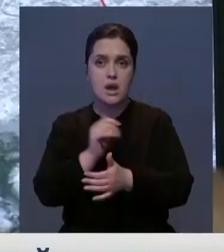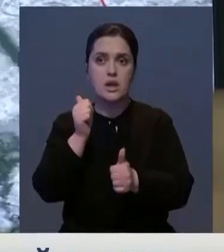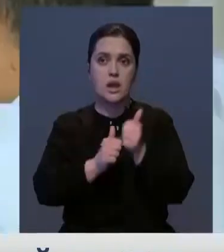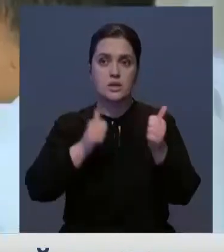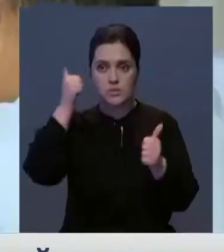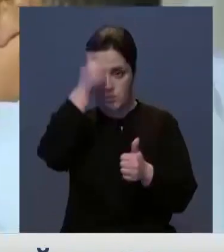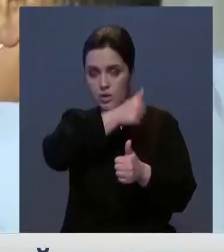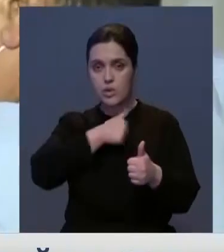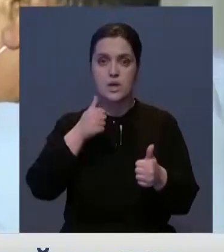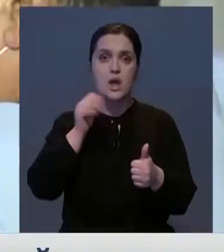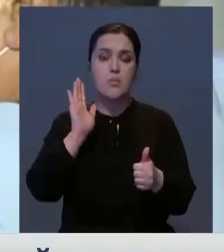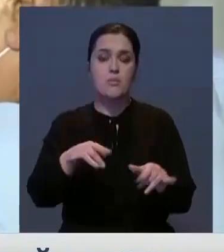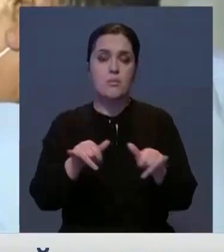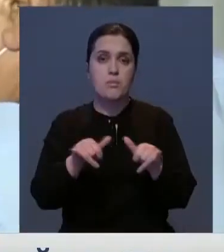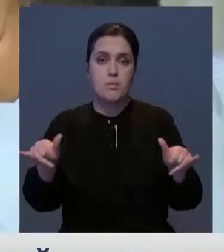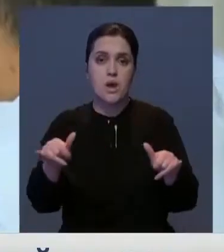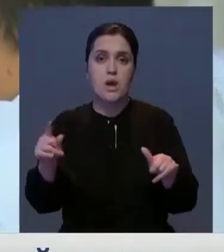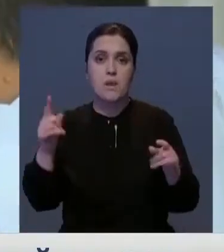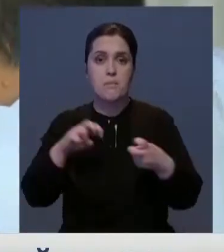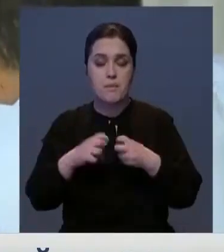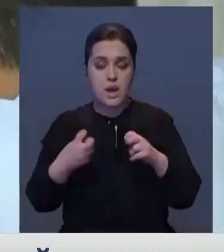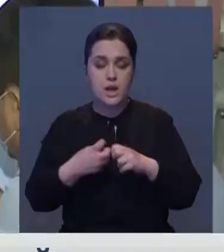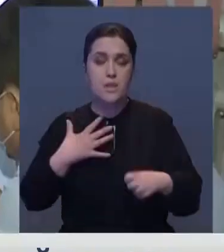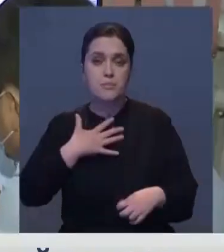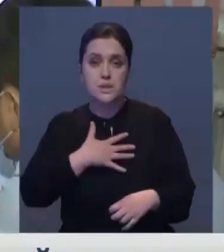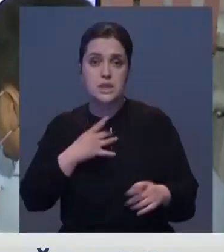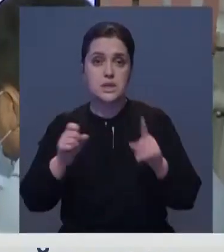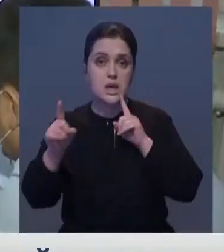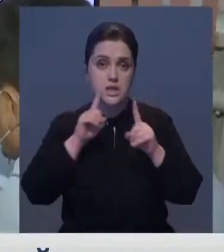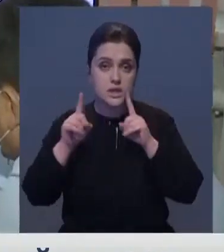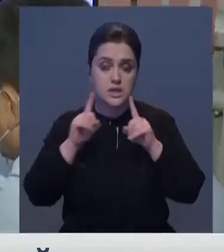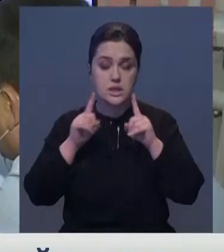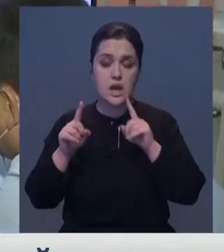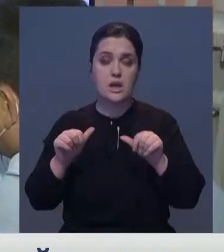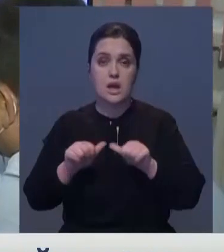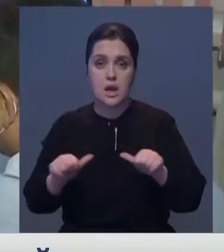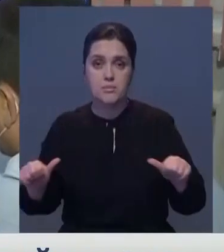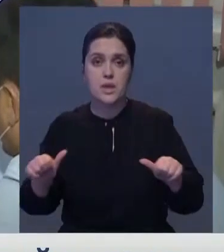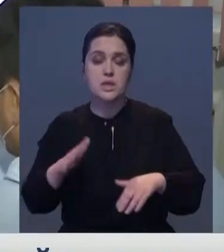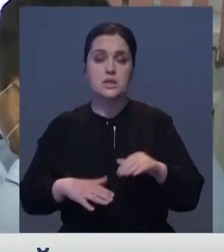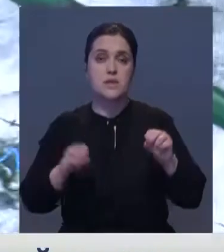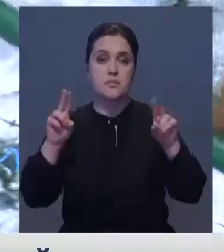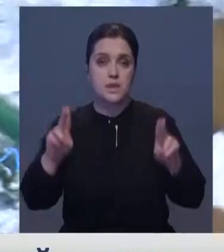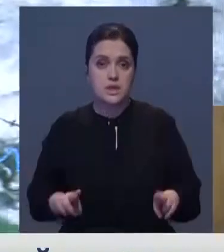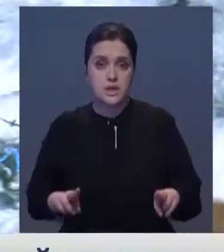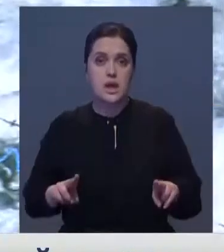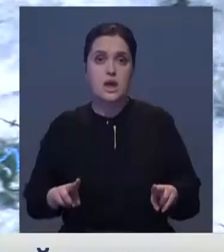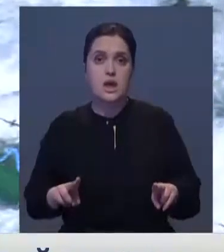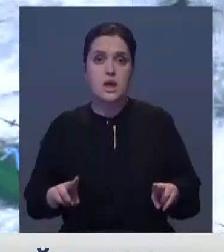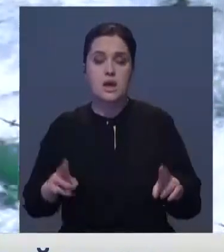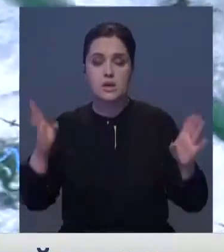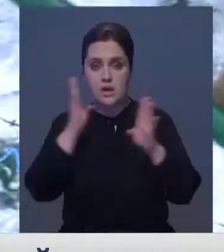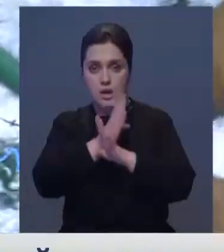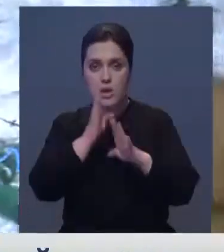все больше. Эта проблема беспокоит экологов. На очередном заседании межправительственной комиссии специалисты областного департамента экологии